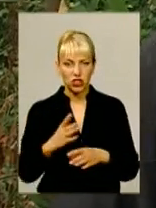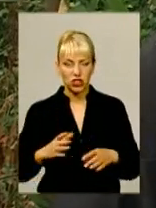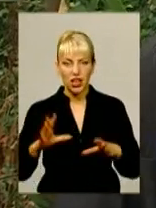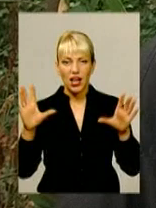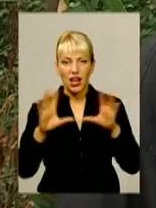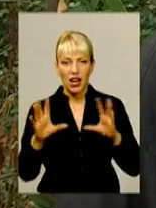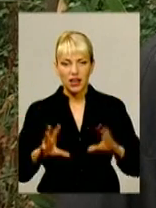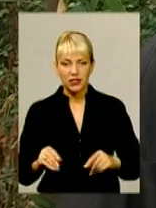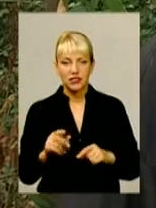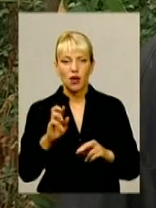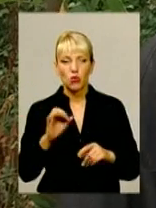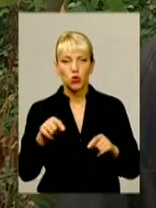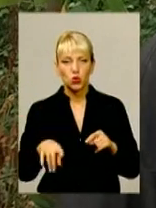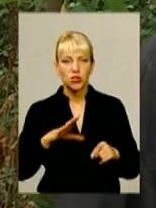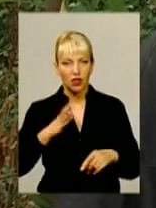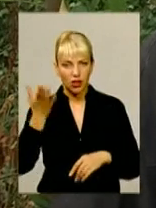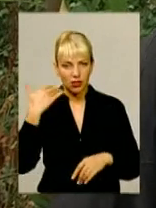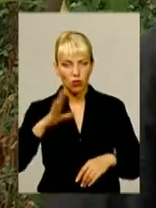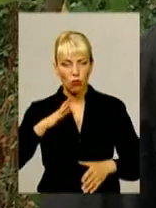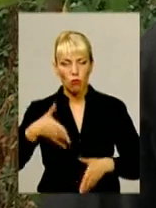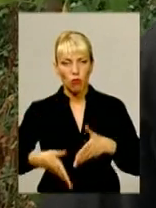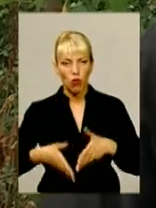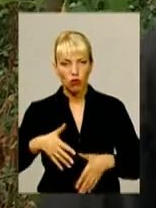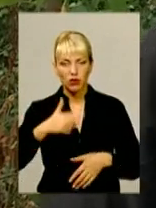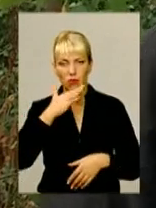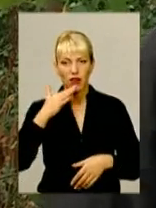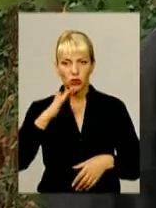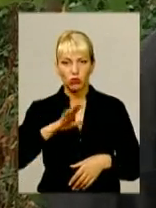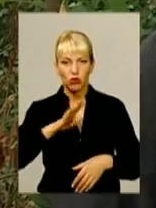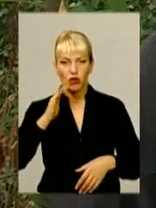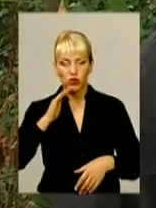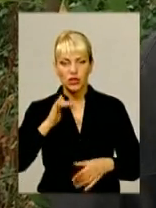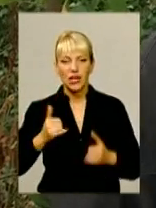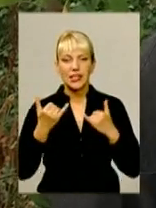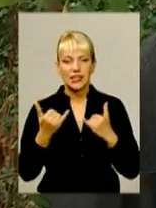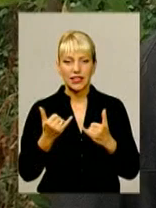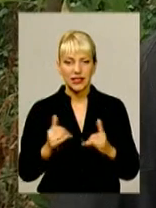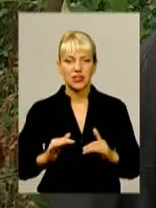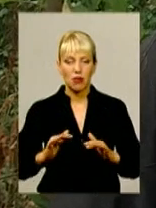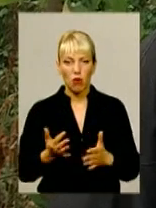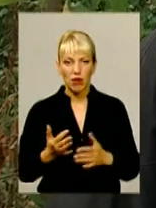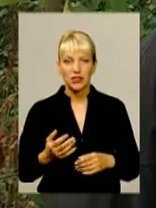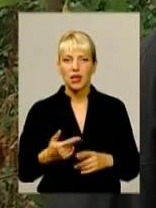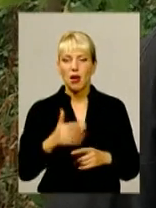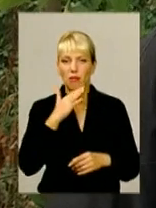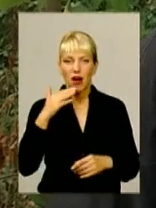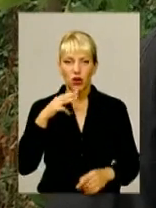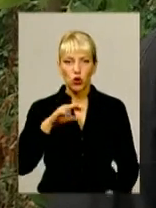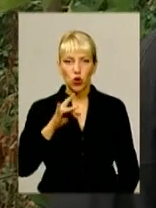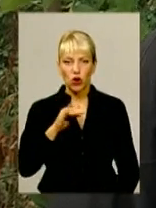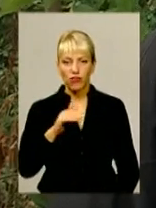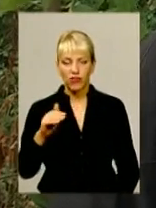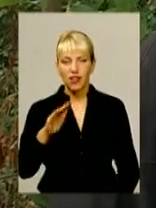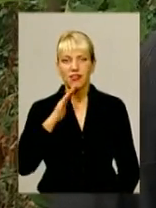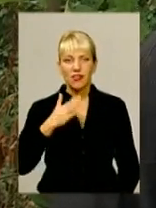болотистів, болото, води багато було. І на даний момент багато торфів по нашій області і в районі